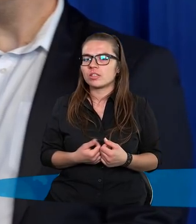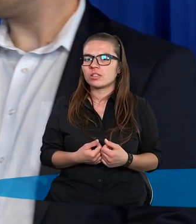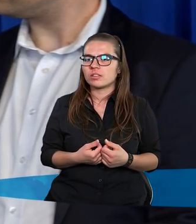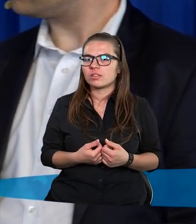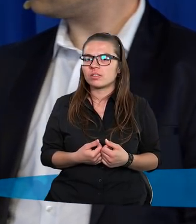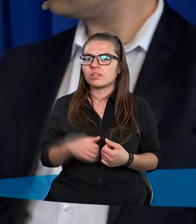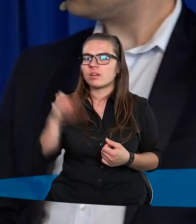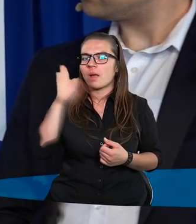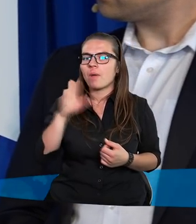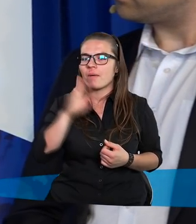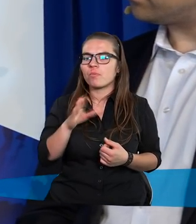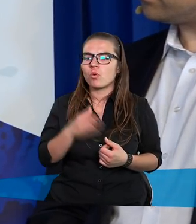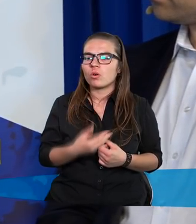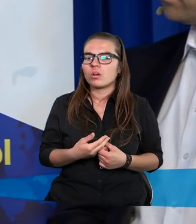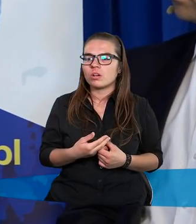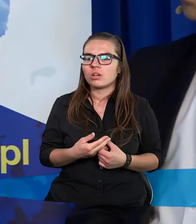Pan Bóg